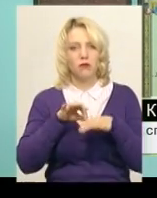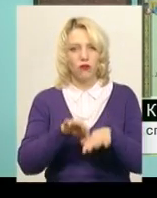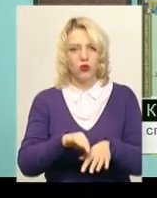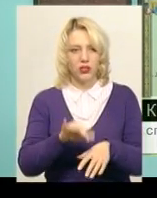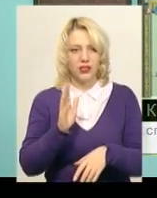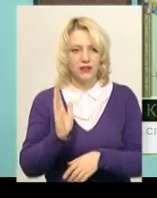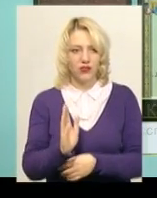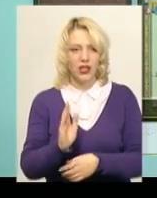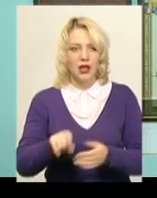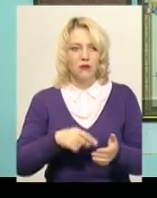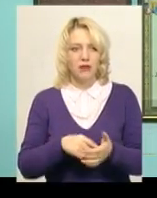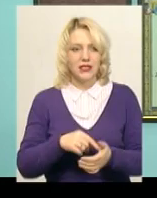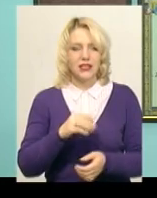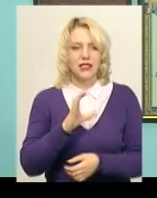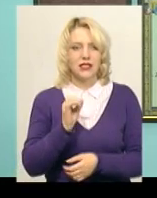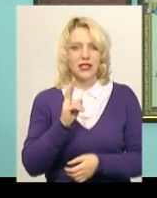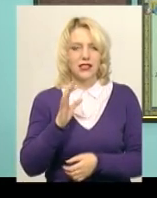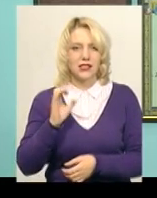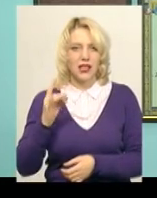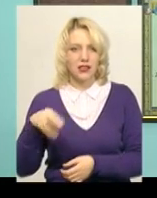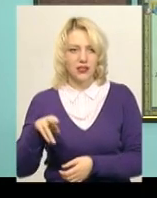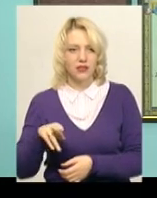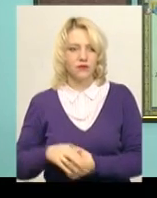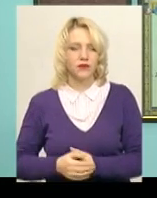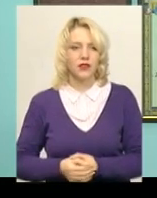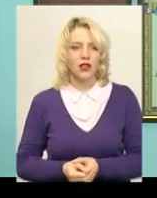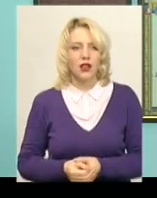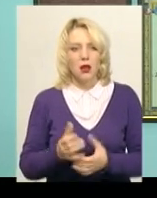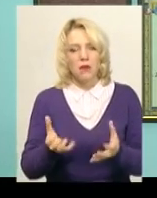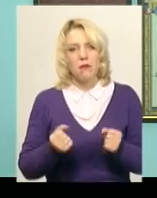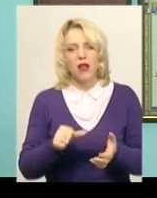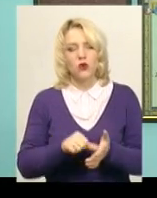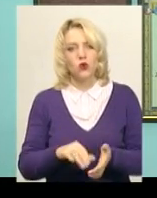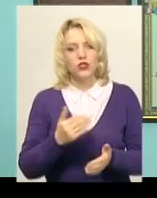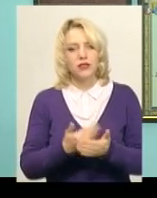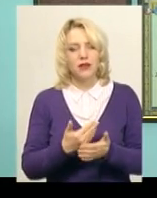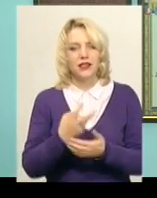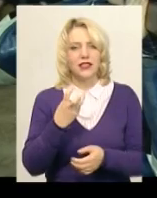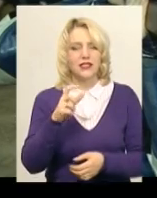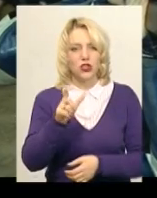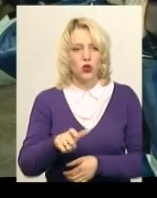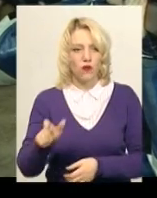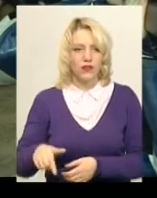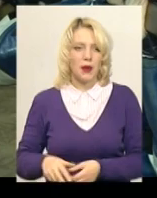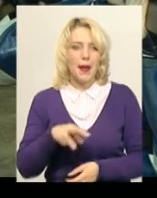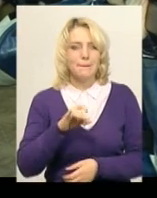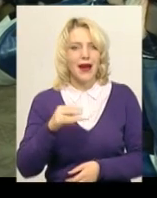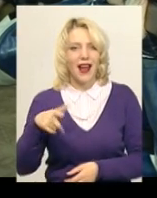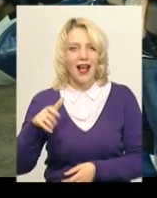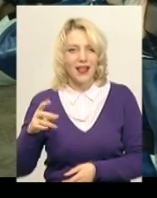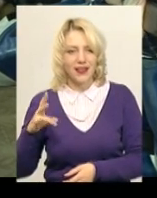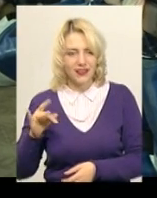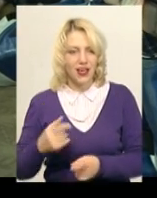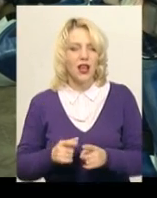в місті секс-арт, приймали участь біля 300 чоловік. Маргарита Таркані